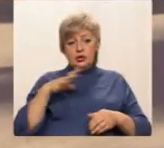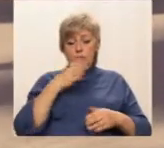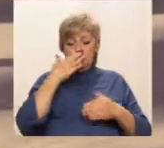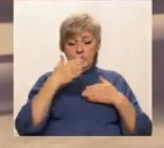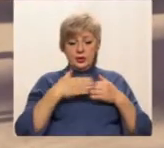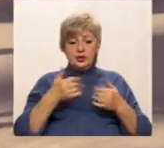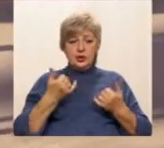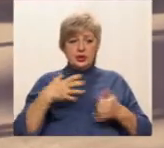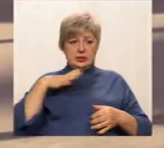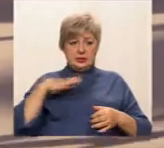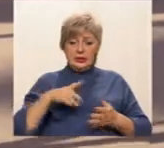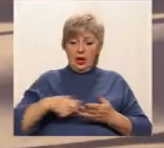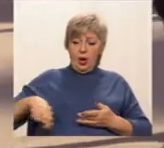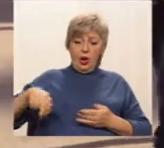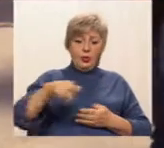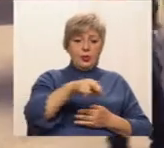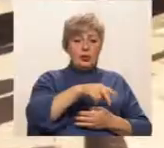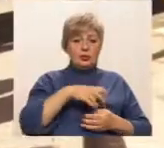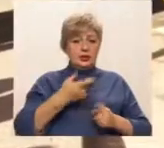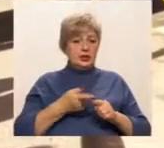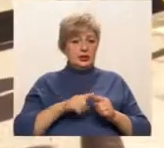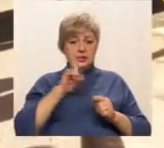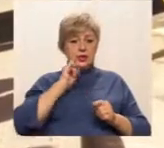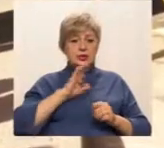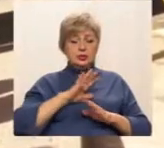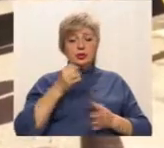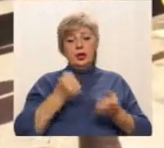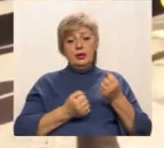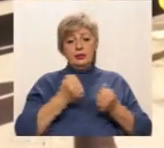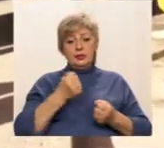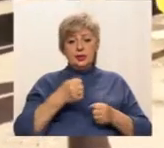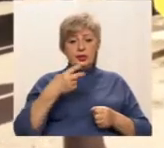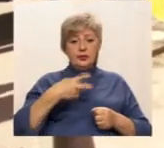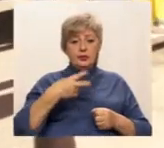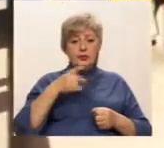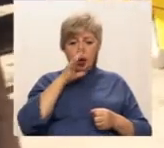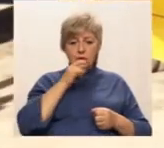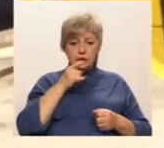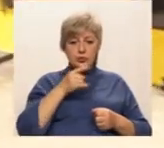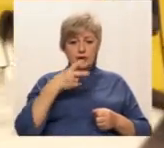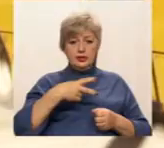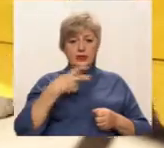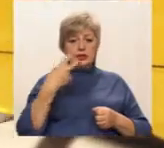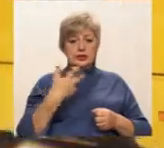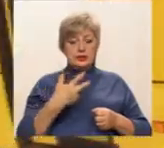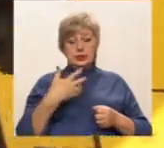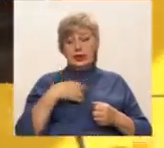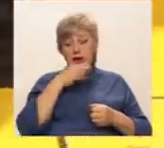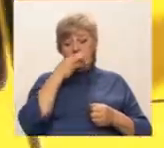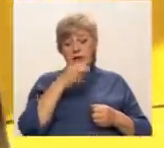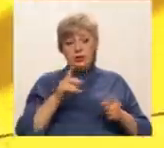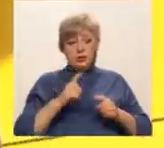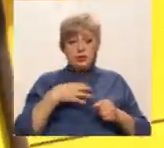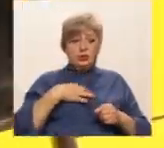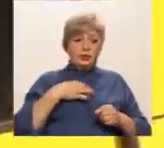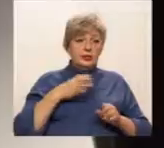доводиться обходити. Це, звичайно, не дуже зручно. Водієм на маршруті 23 працює Михайло Венджега. Каже, йому неважливо, де знаходиться